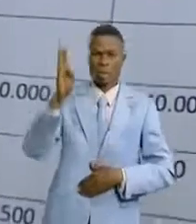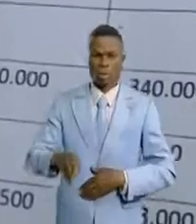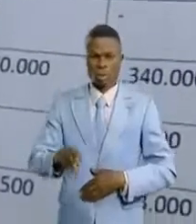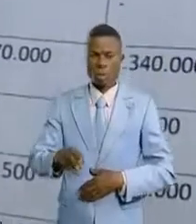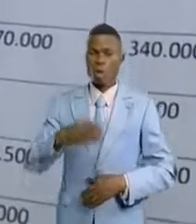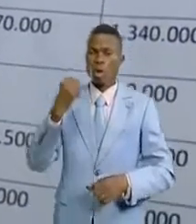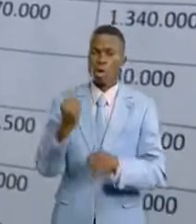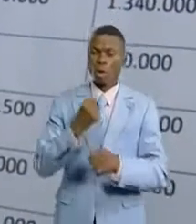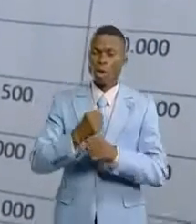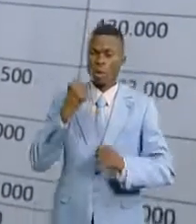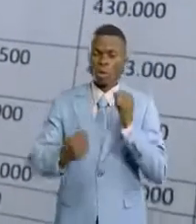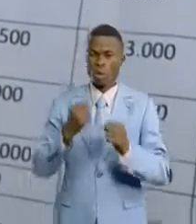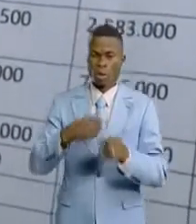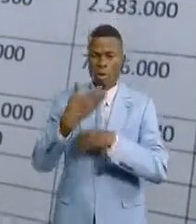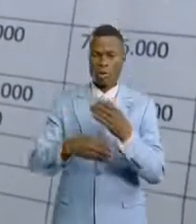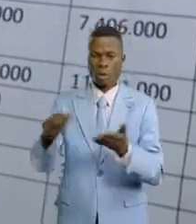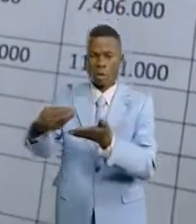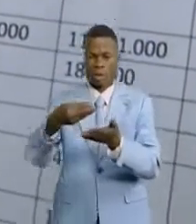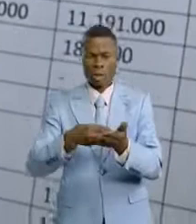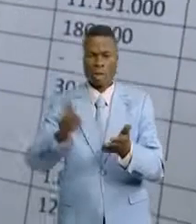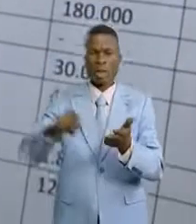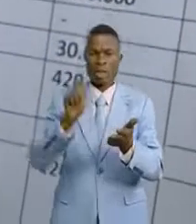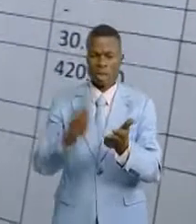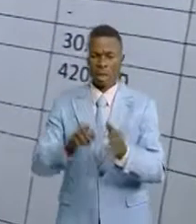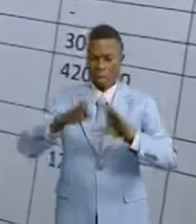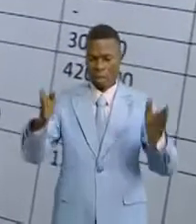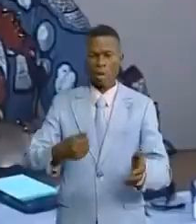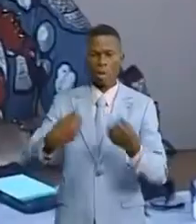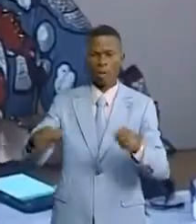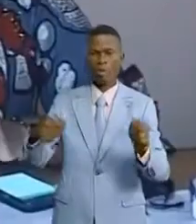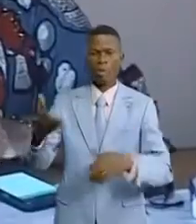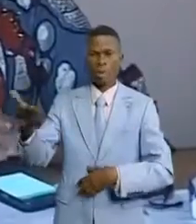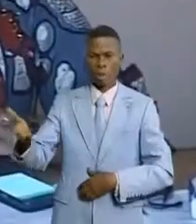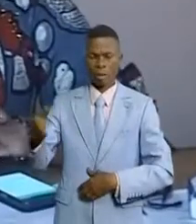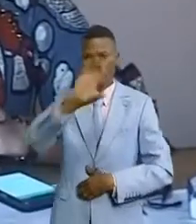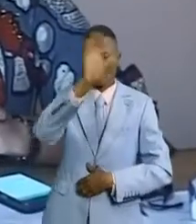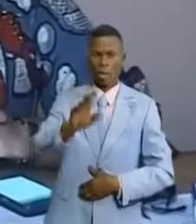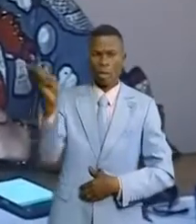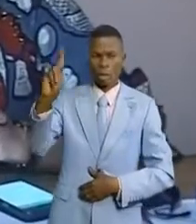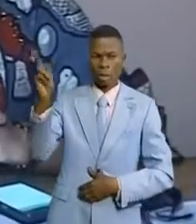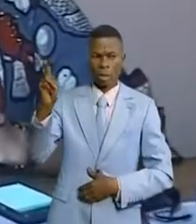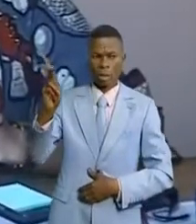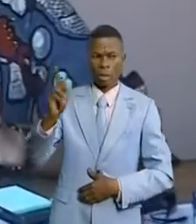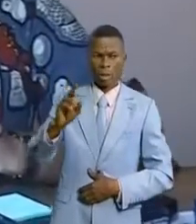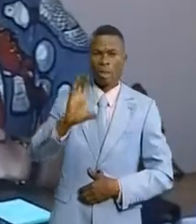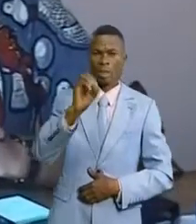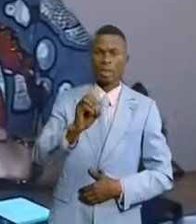efforts fournis dans la collecte des taxes étalages principalement. La commune de Quintambo avait 51